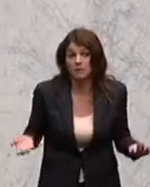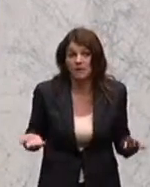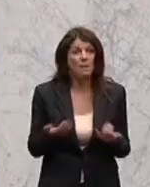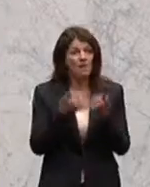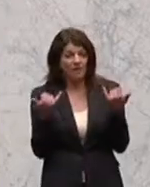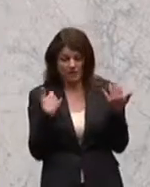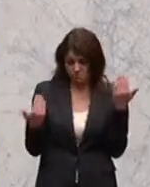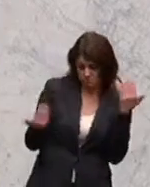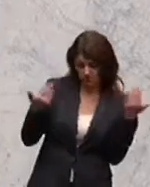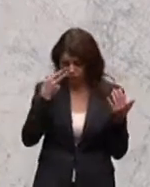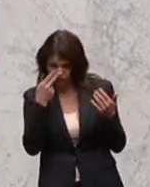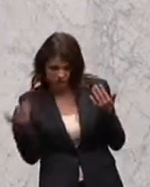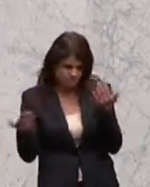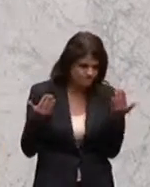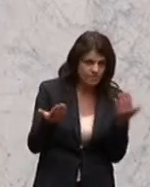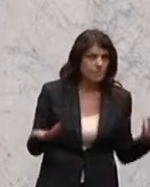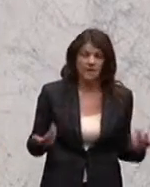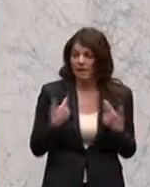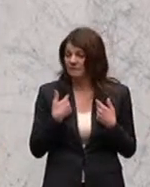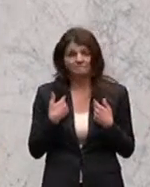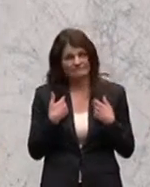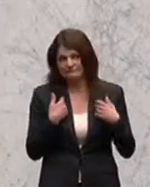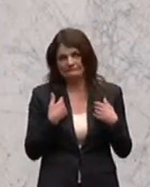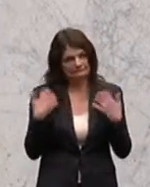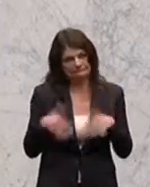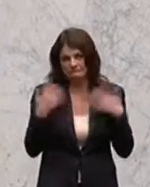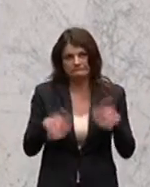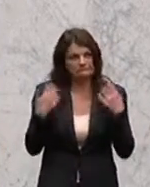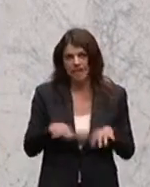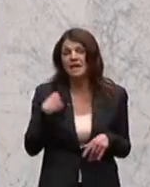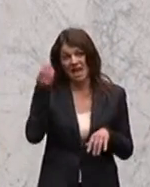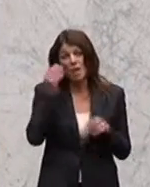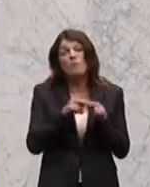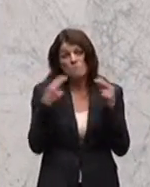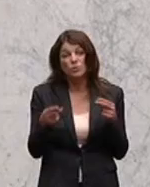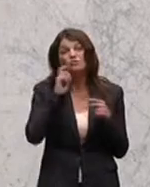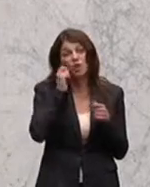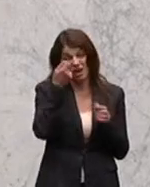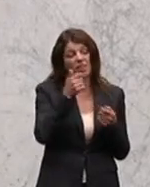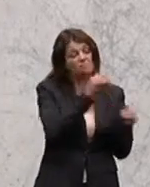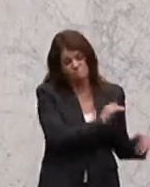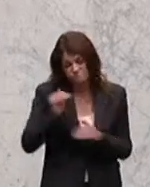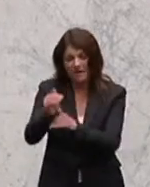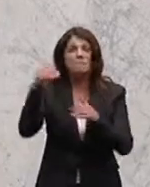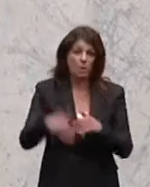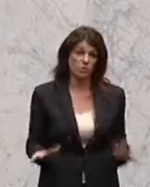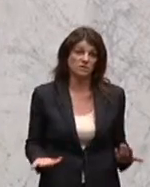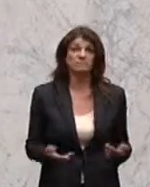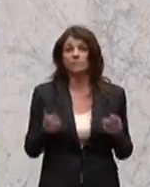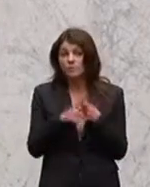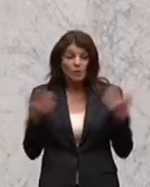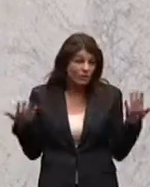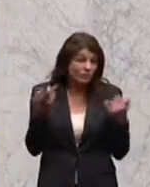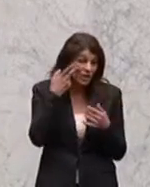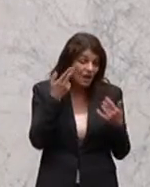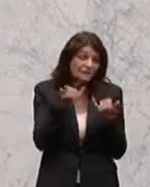man es dreht und wendet, da ist, fürchte ich, ein satter Anteil vom Bundessteuergeld drinnen. Und die Rechnung wird